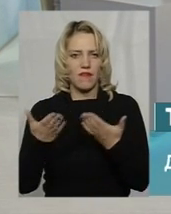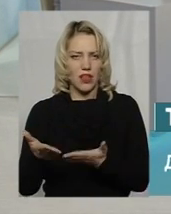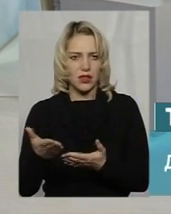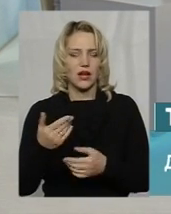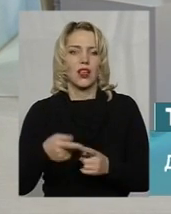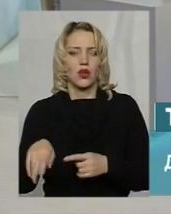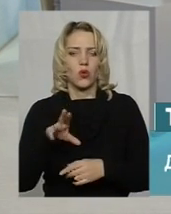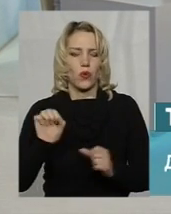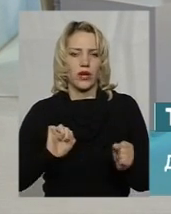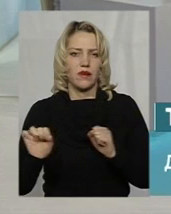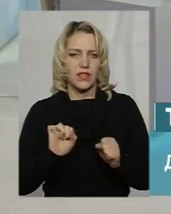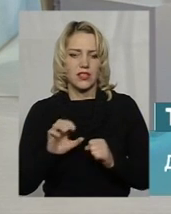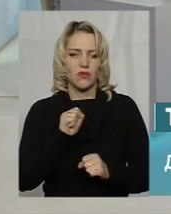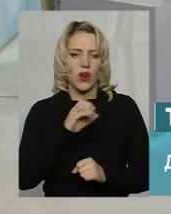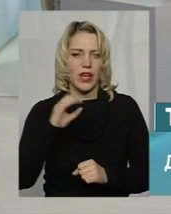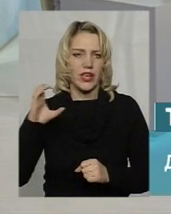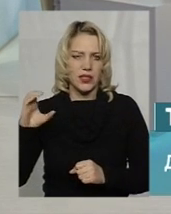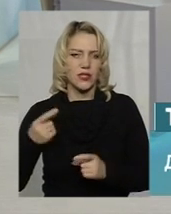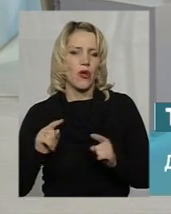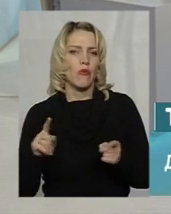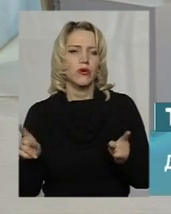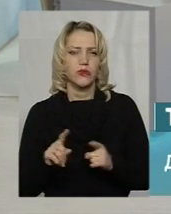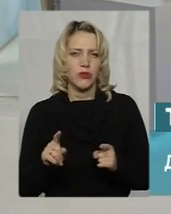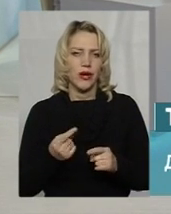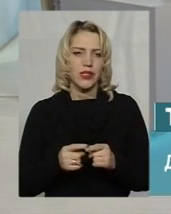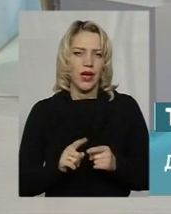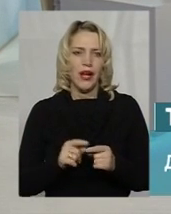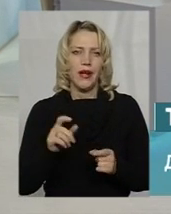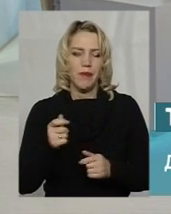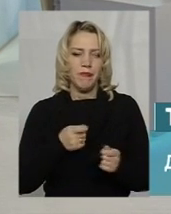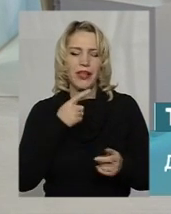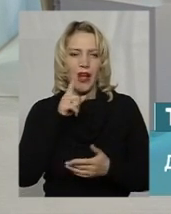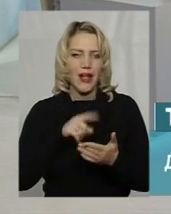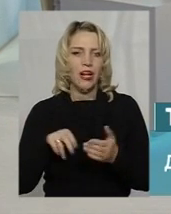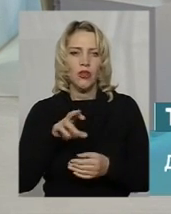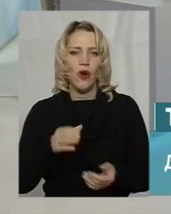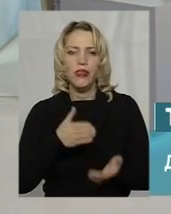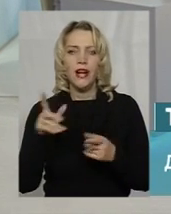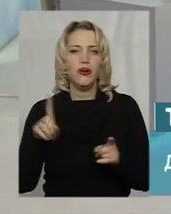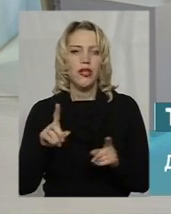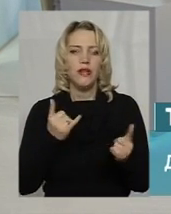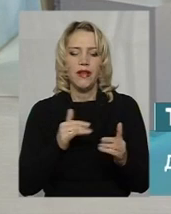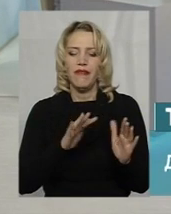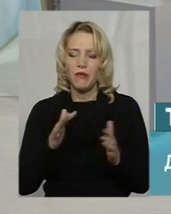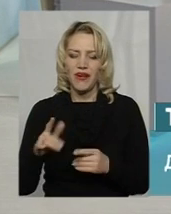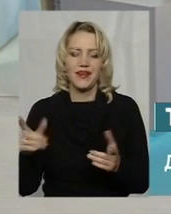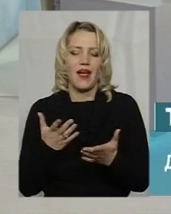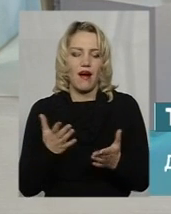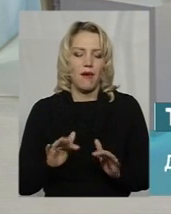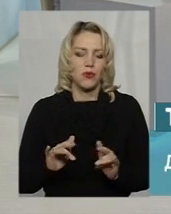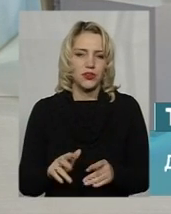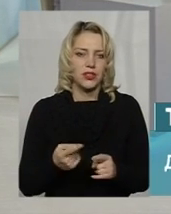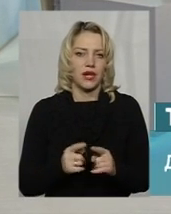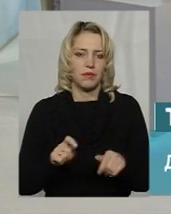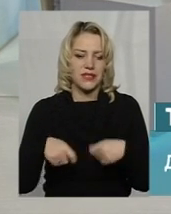керівництво атомної станції, тому що це безпосередньо питання до них, що відбулося сьогодні, яка подія спричинила до